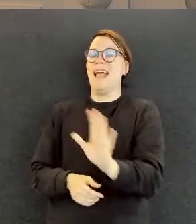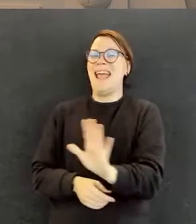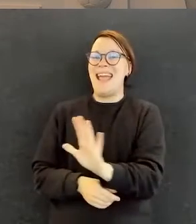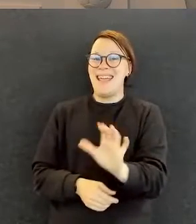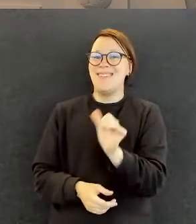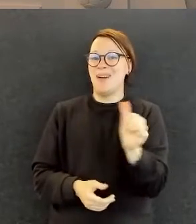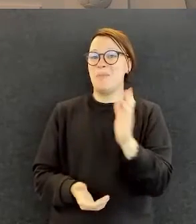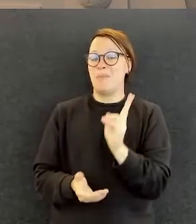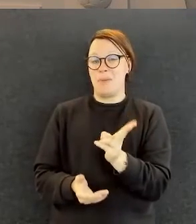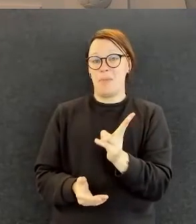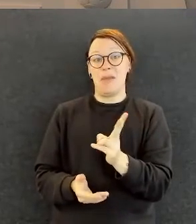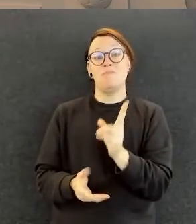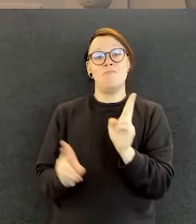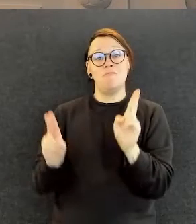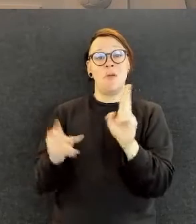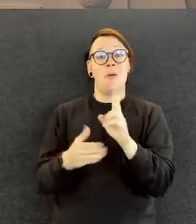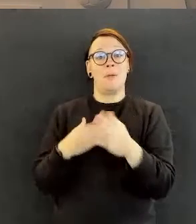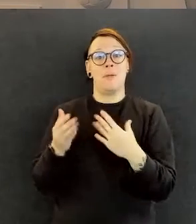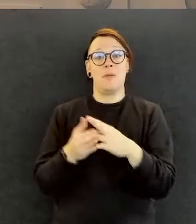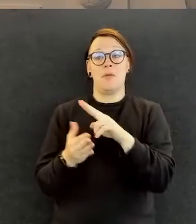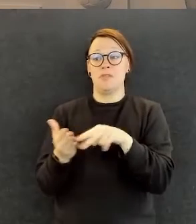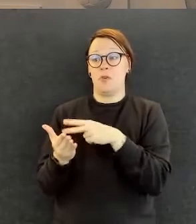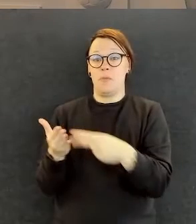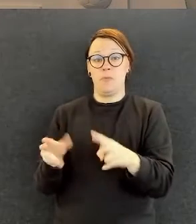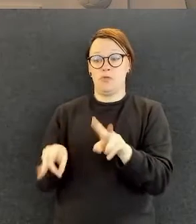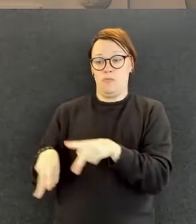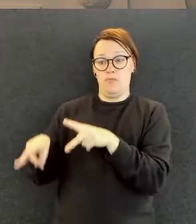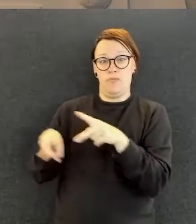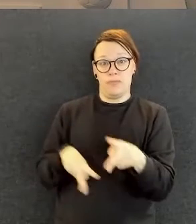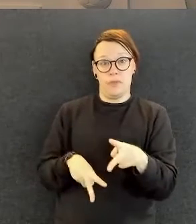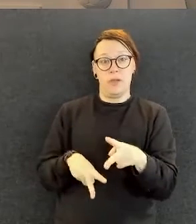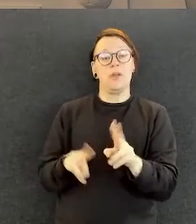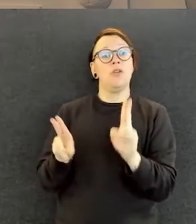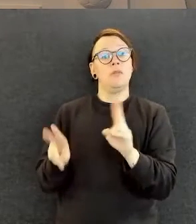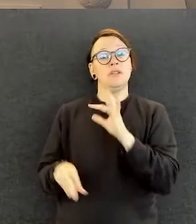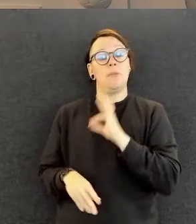työsopimus ja maksetaan ihan normipalkkaa. Se on tietysti yksi asia.